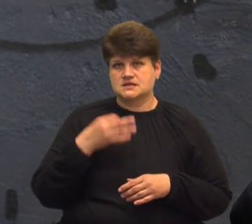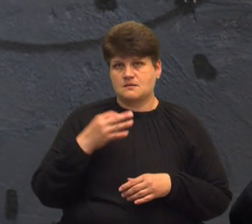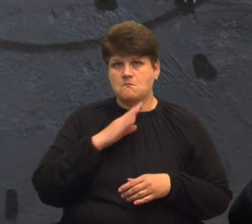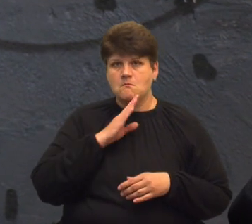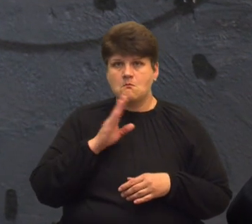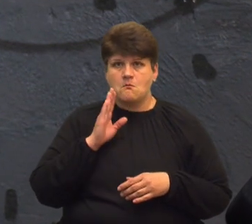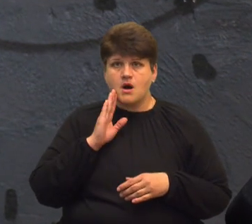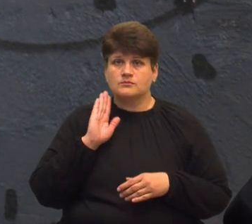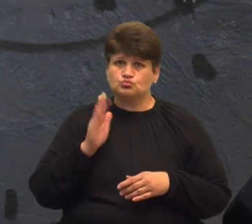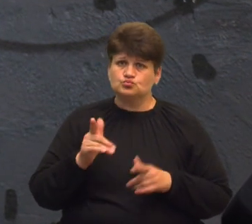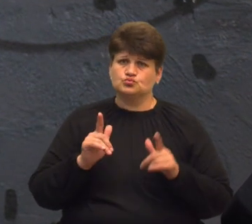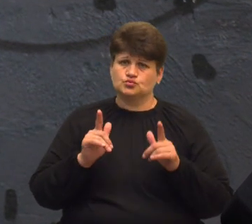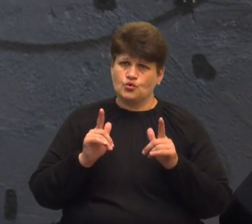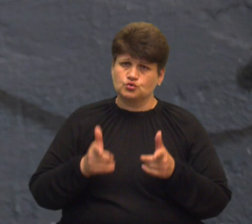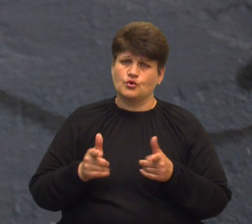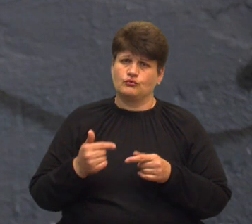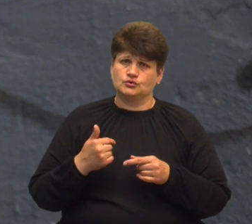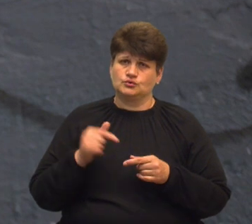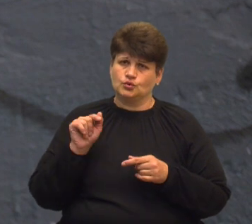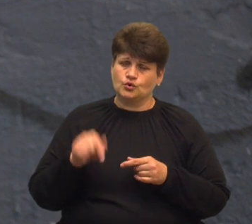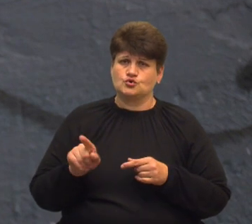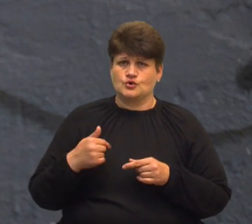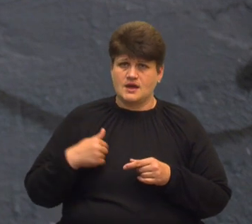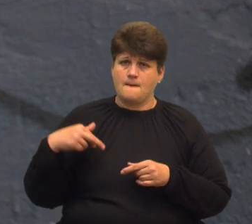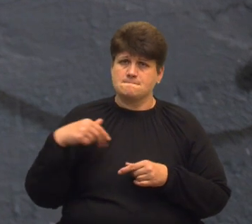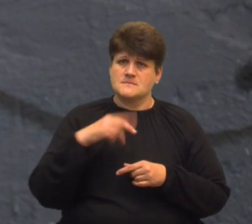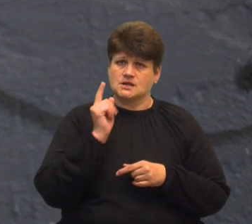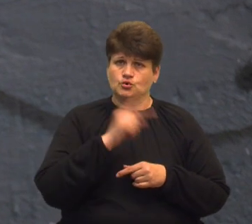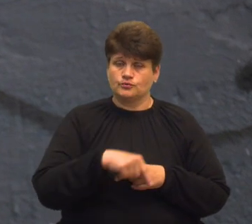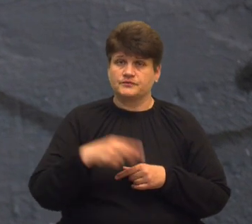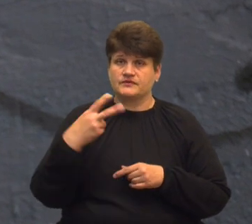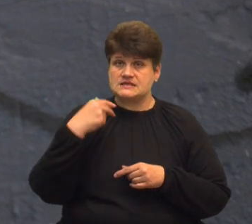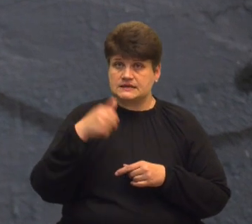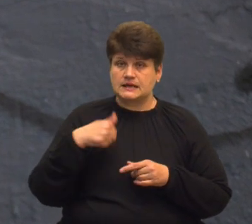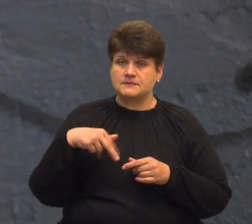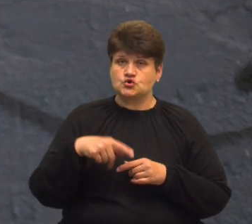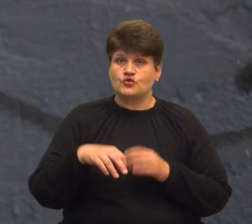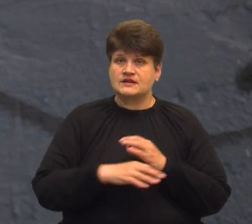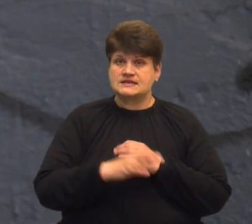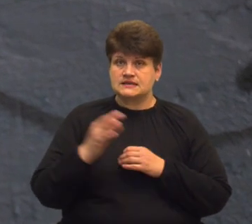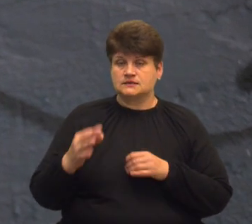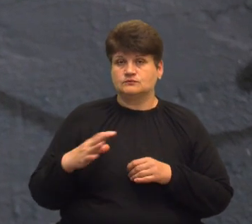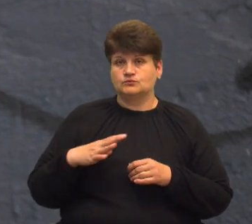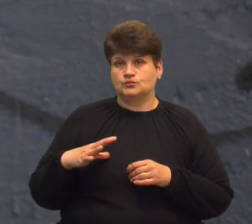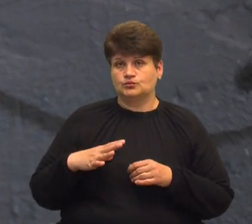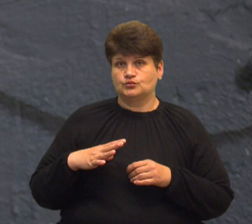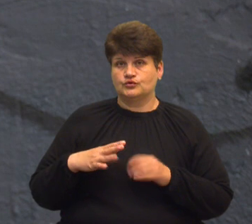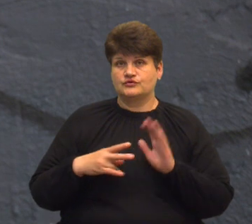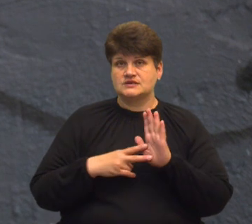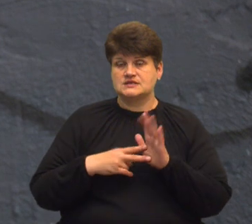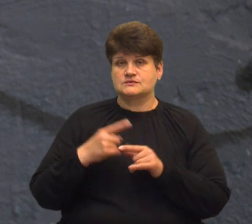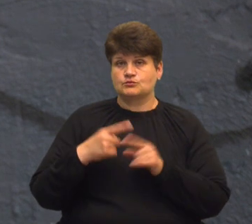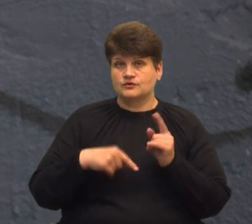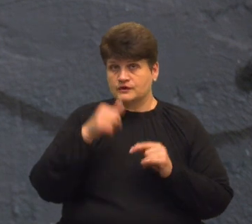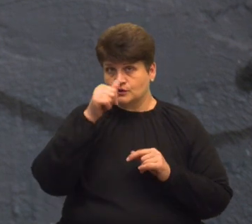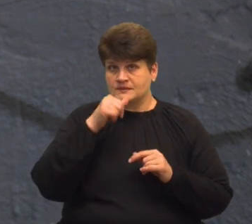ти будь готова до того, що я ж таки піду. 20-й рік він пішов на схід, він побув 7,5 місяці